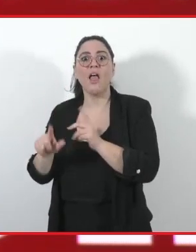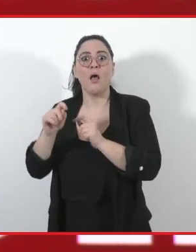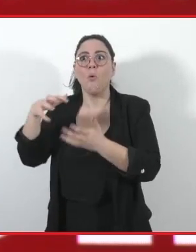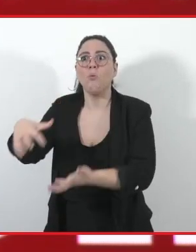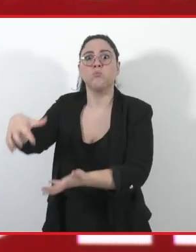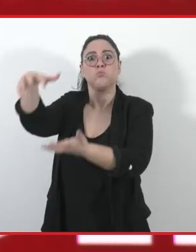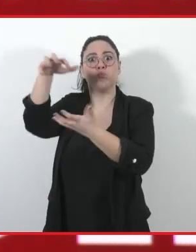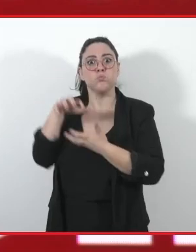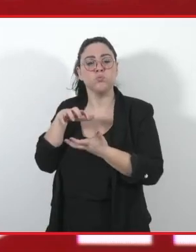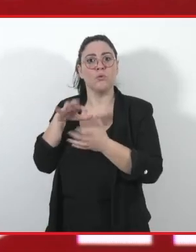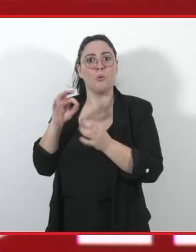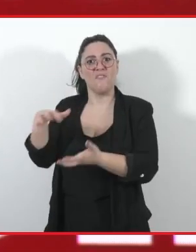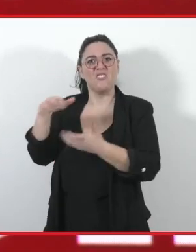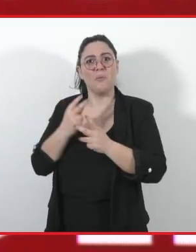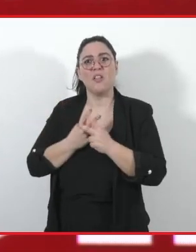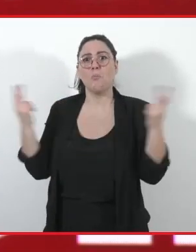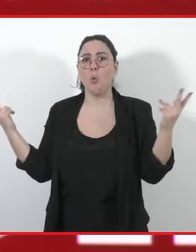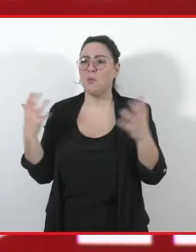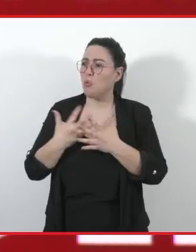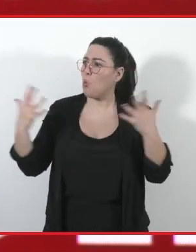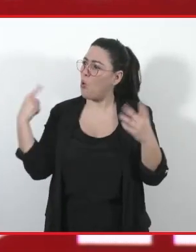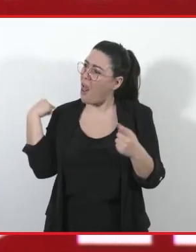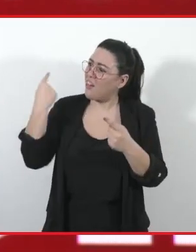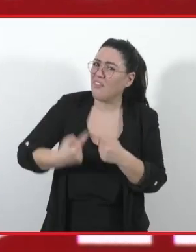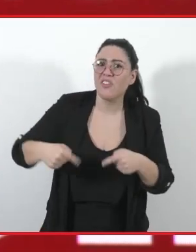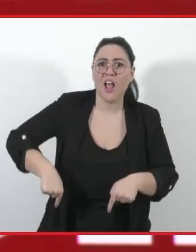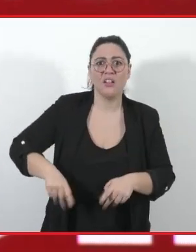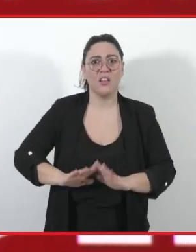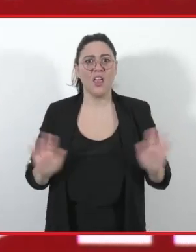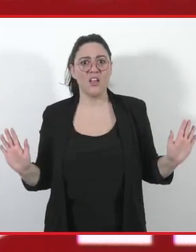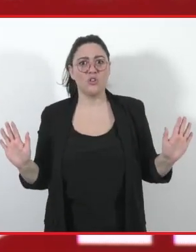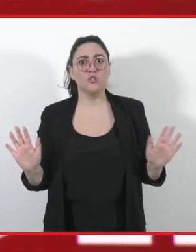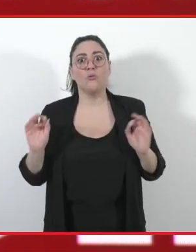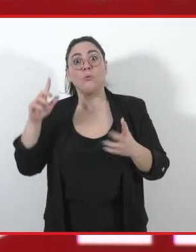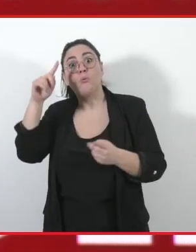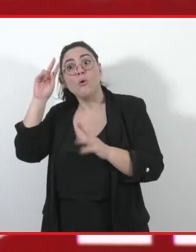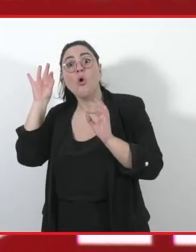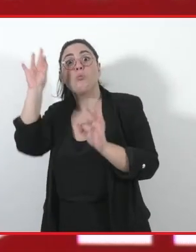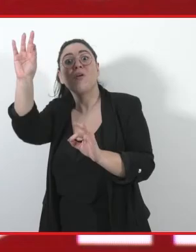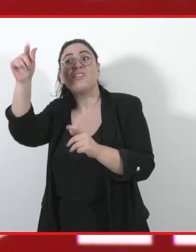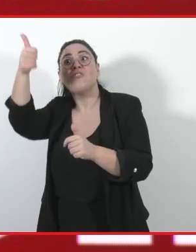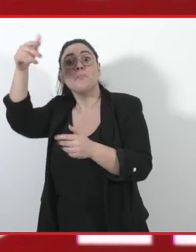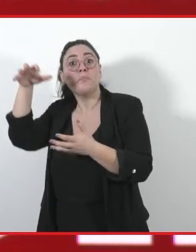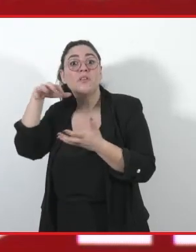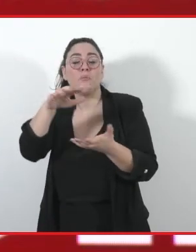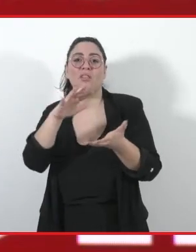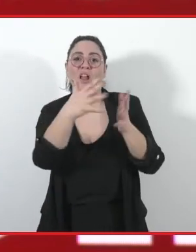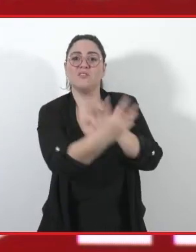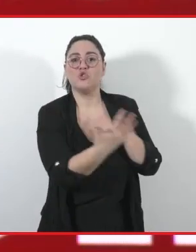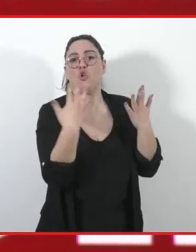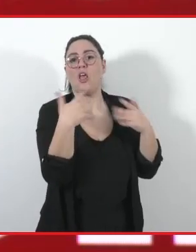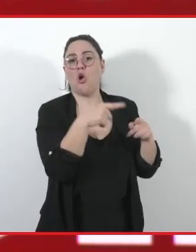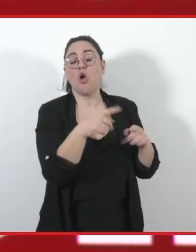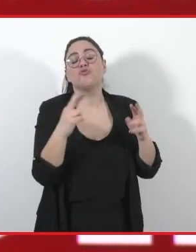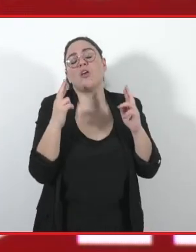investimenti pubblici, che si concentreranno, tra l'altro, sulla transizione ecologica. E speriamo, a